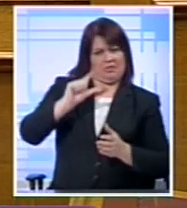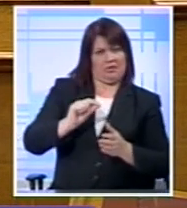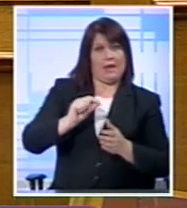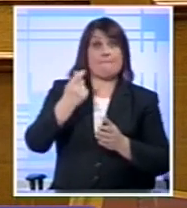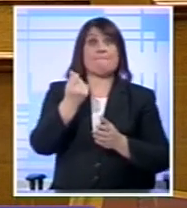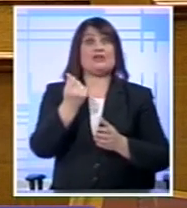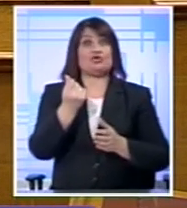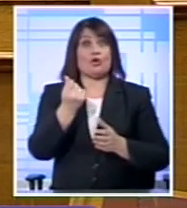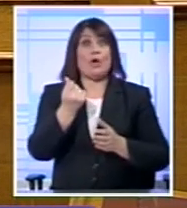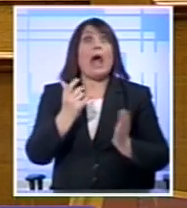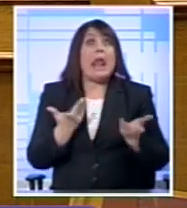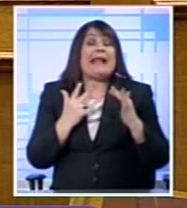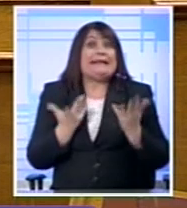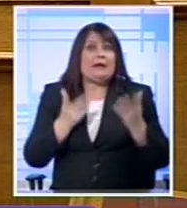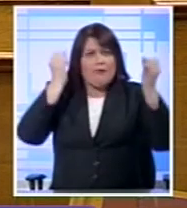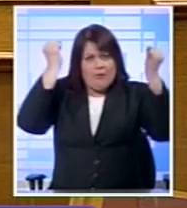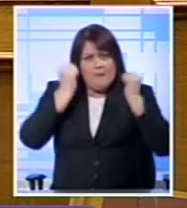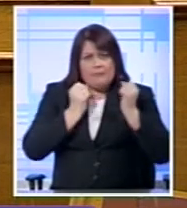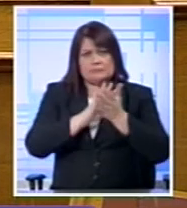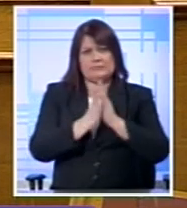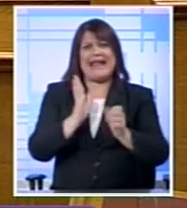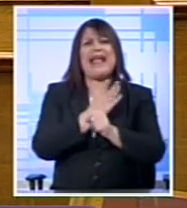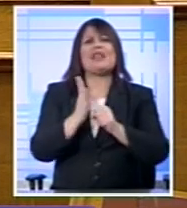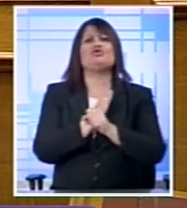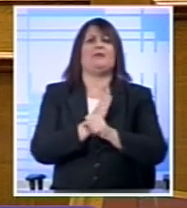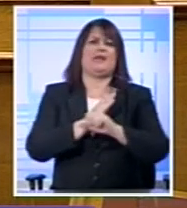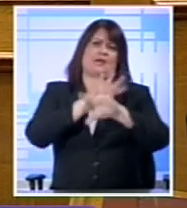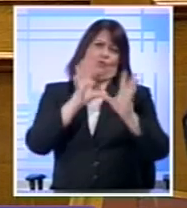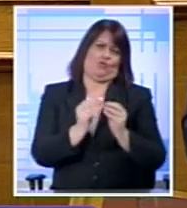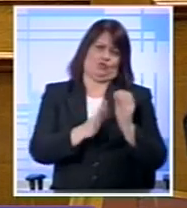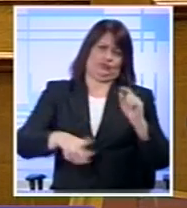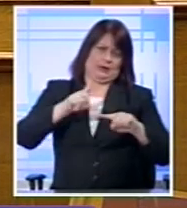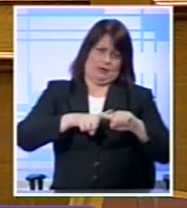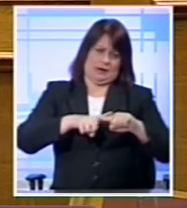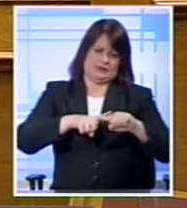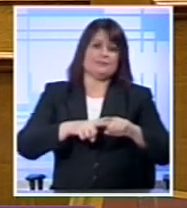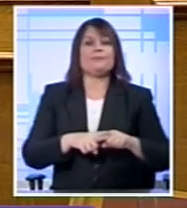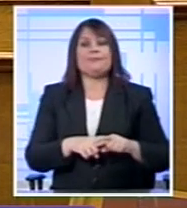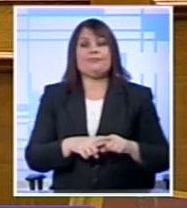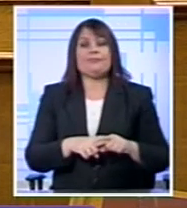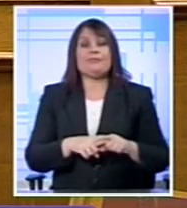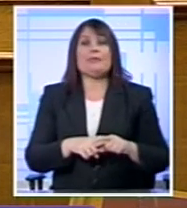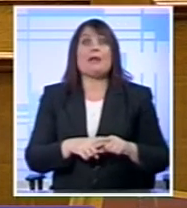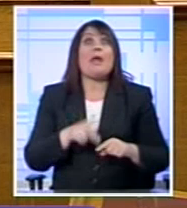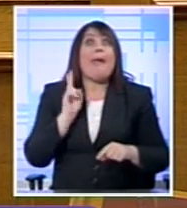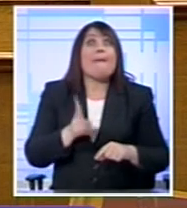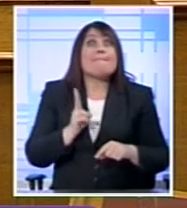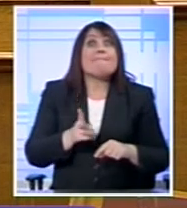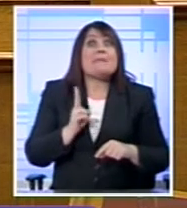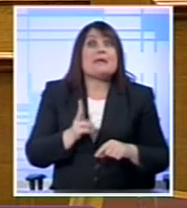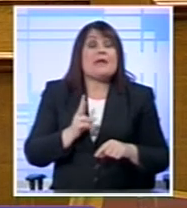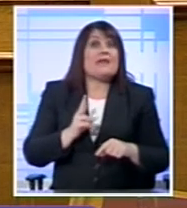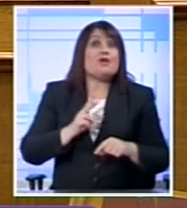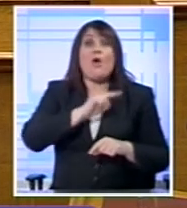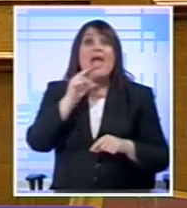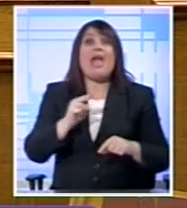μια καταστροφή Για μια ολόκληρη γενιά Θα δημιουργούσε Εθανάσιμο κίνδυνο Και για το ευρωπαϊκό